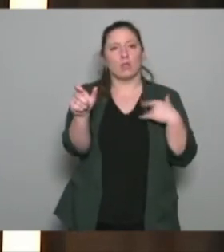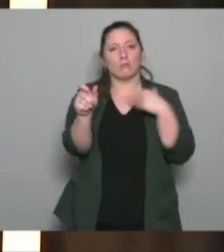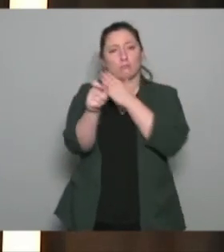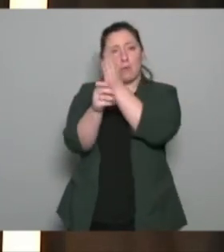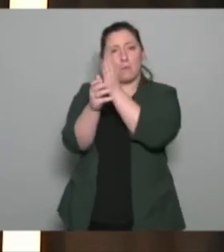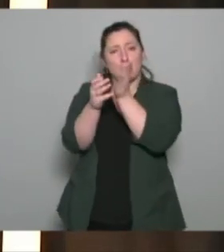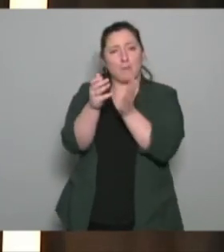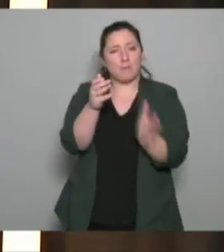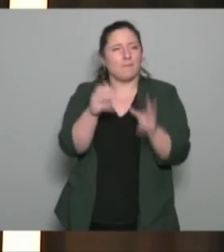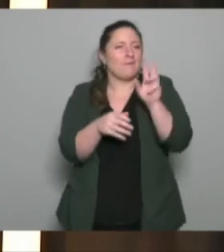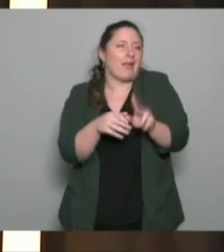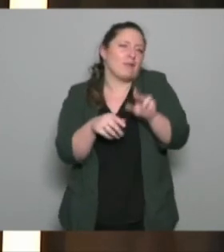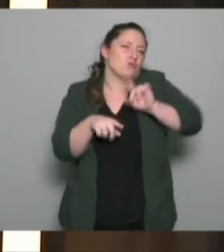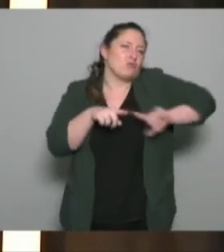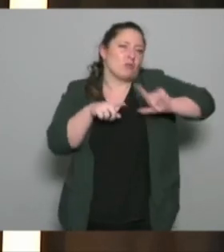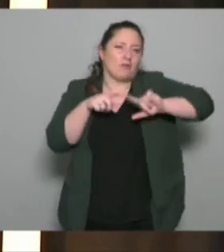c'est que